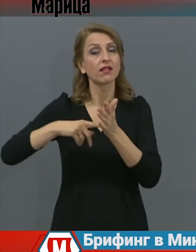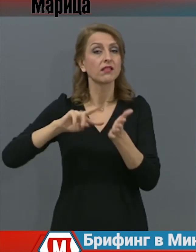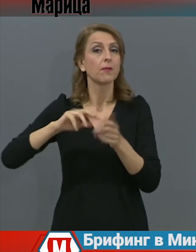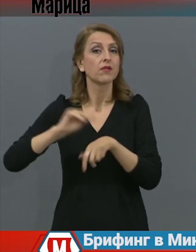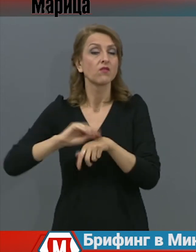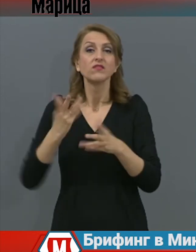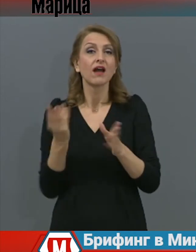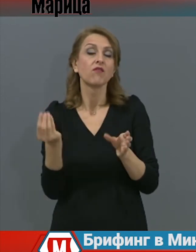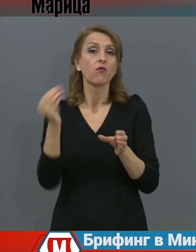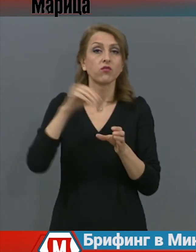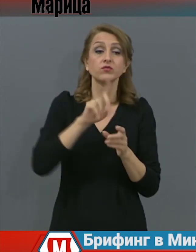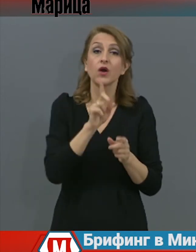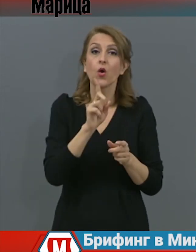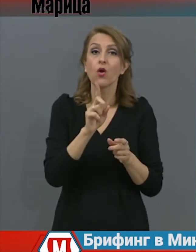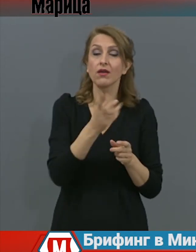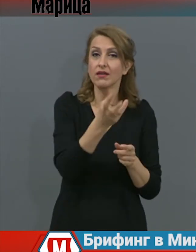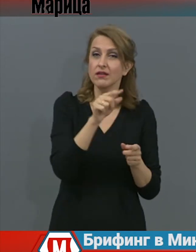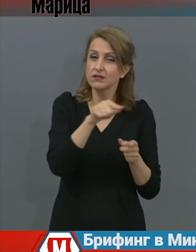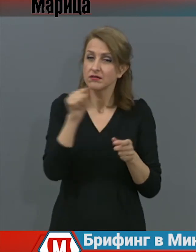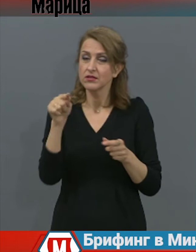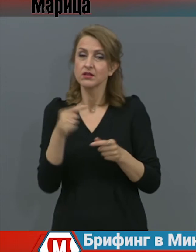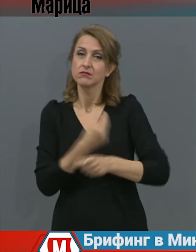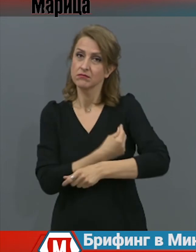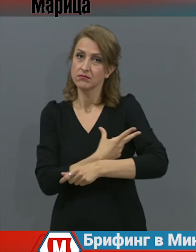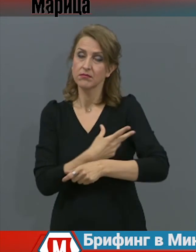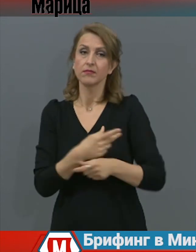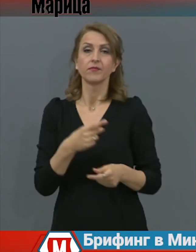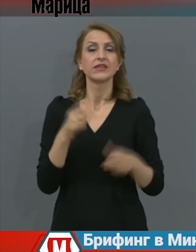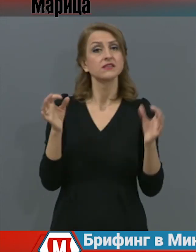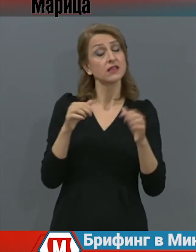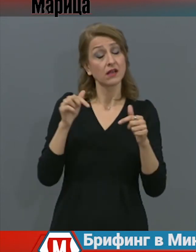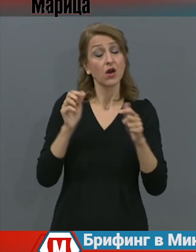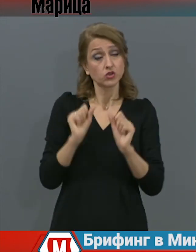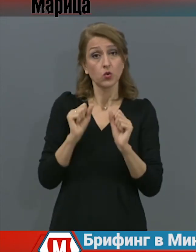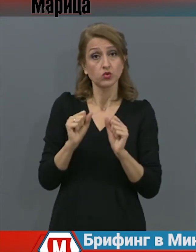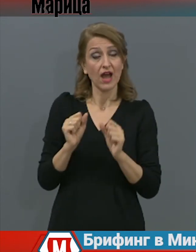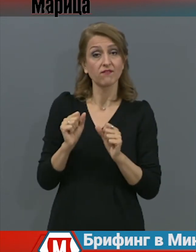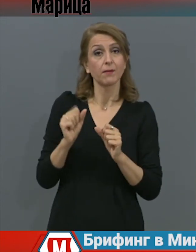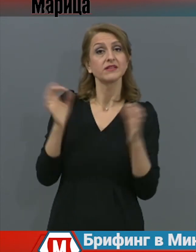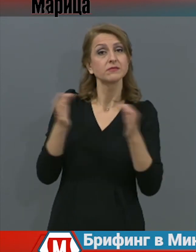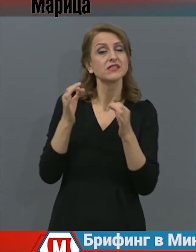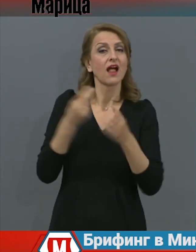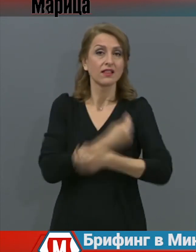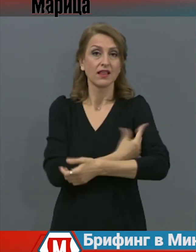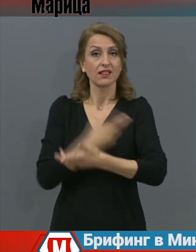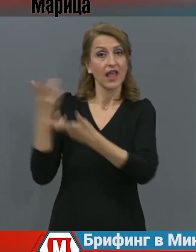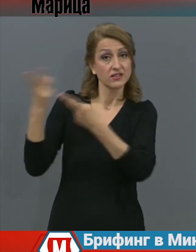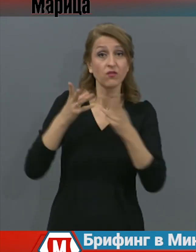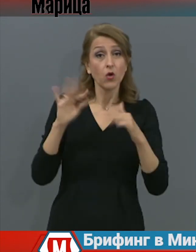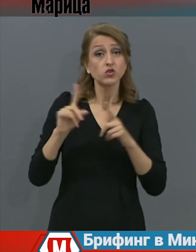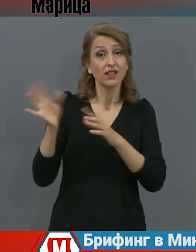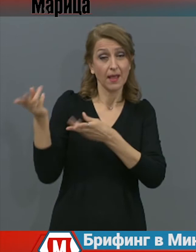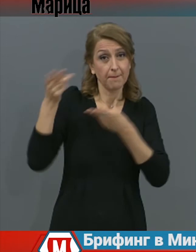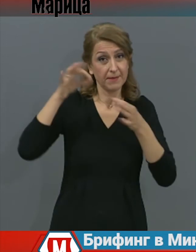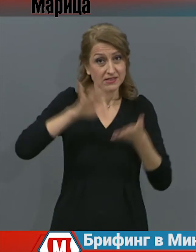сме организирали и намирането на ELISA тестове. Не са в България, но се надяваме и това да стане съвсем скоро. И ще направим една